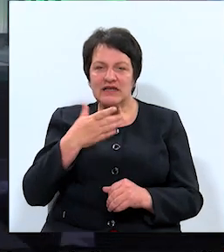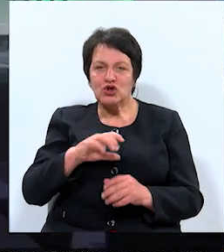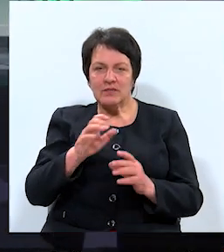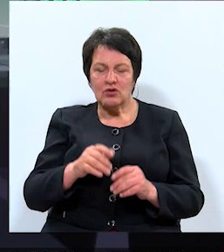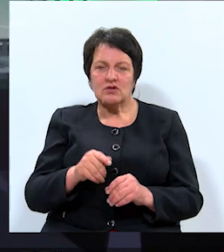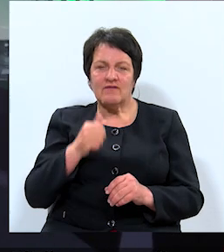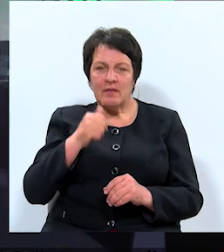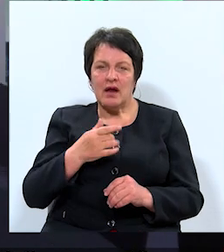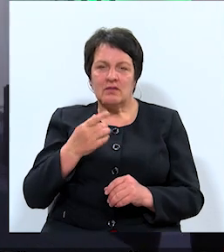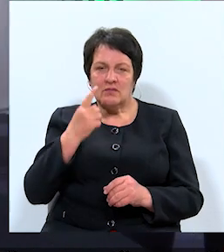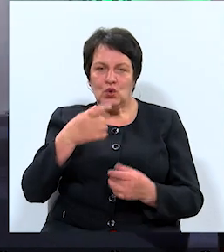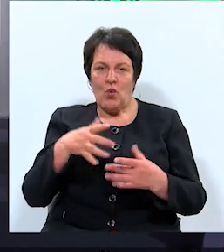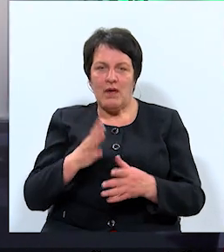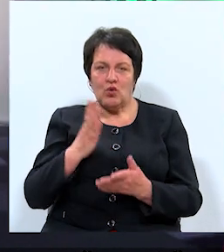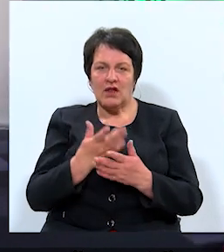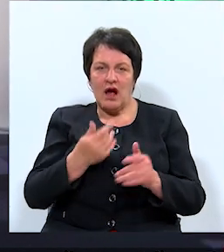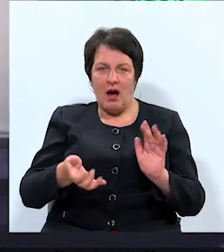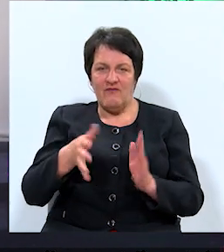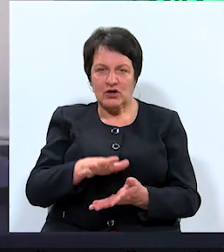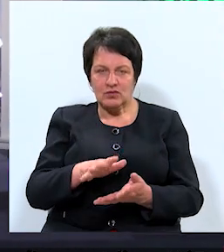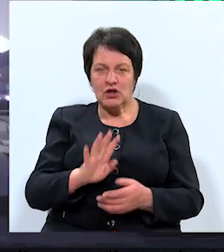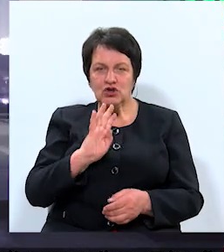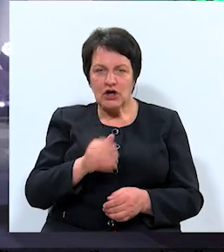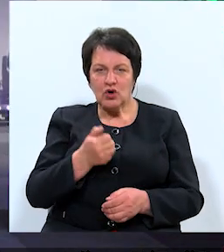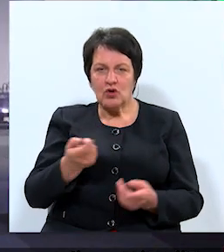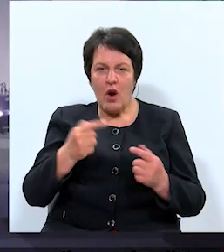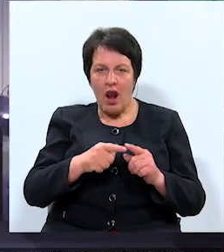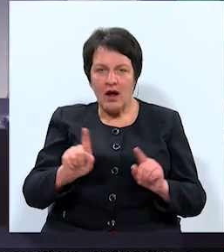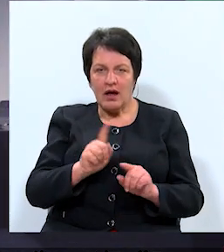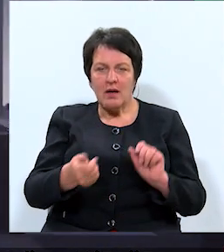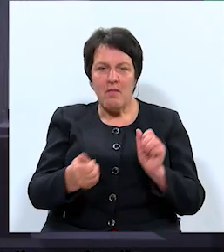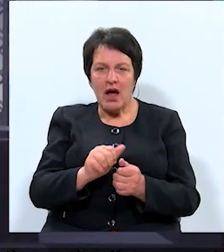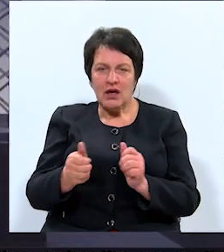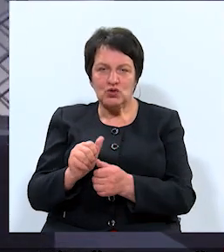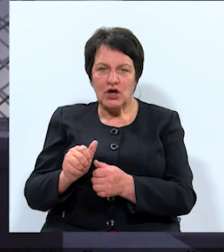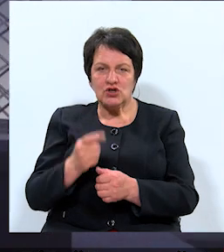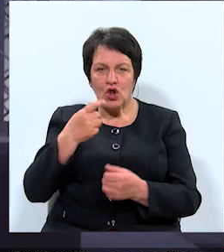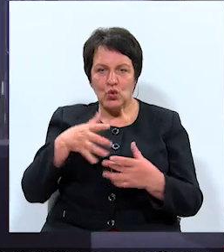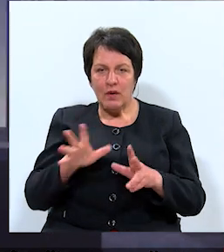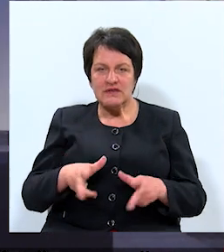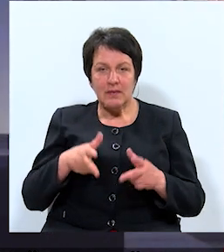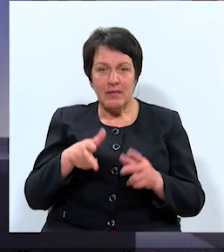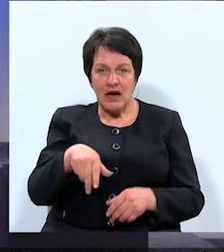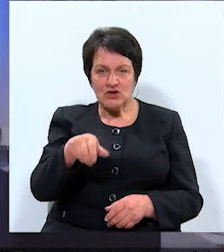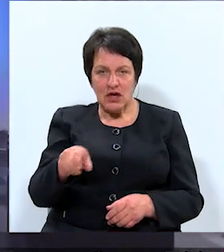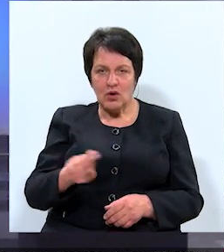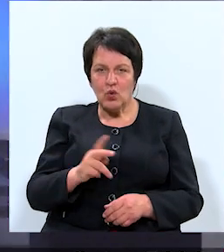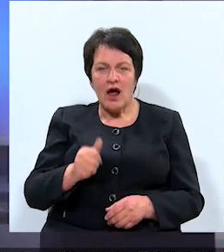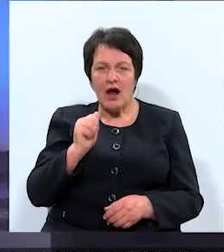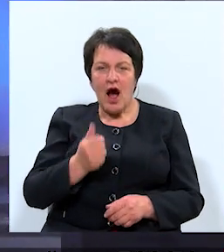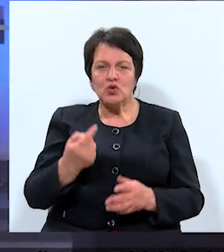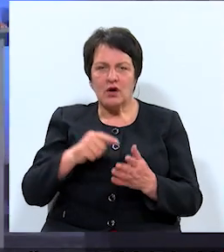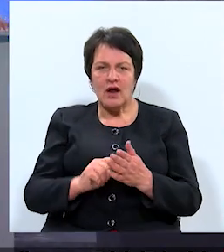domē notiek apvērsums. Četru gadu laikā ir mainījušies domes priekšsēdētāji, kuri katru reizi stādīja